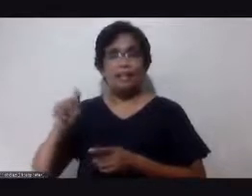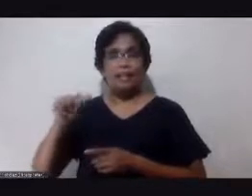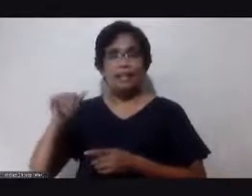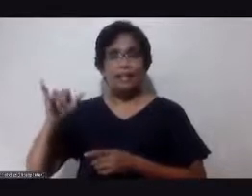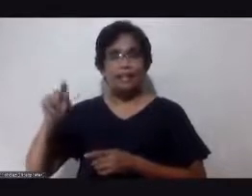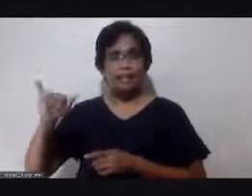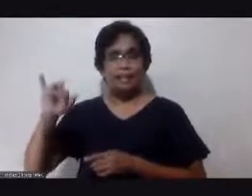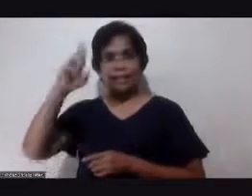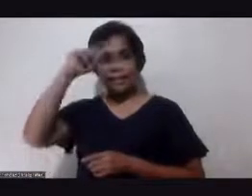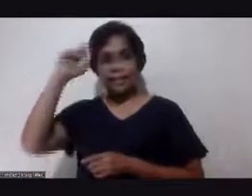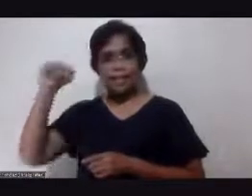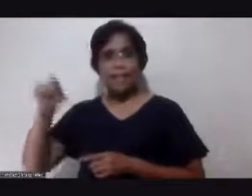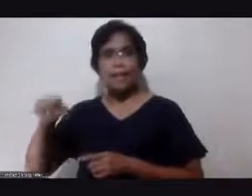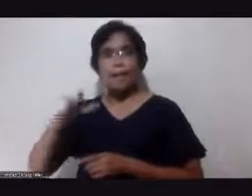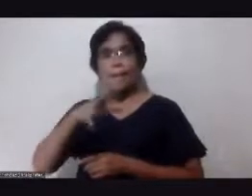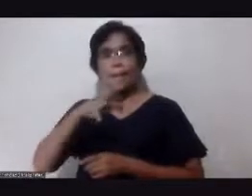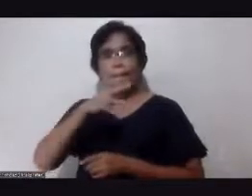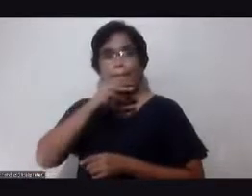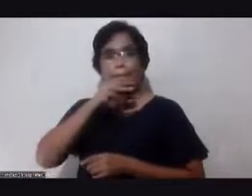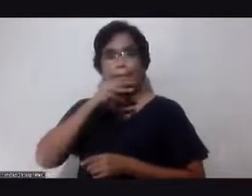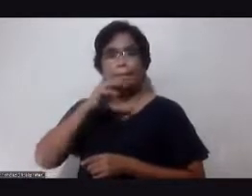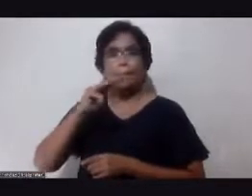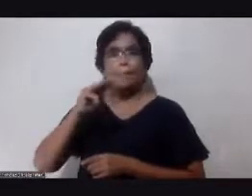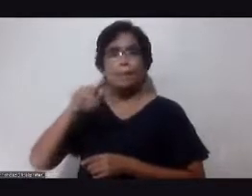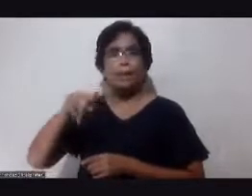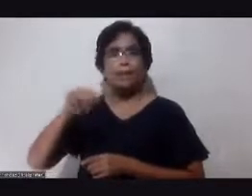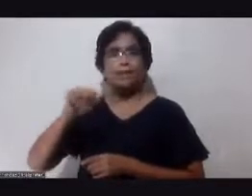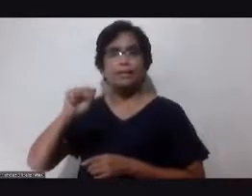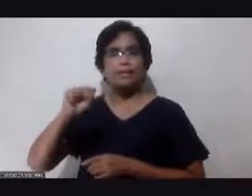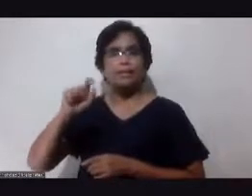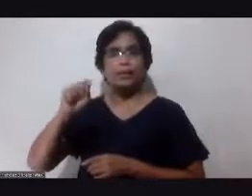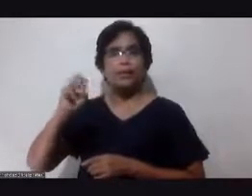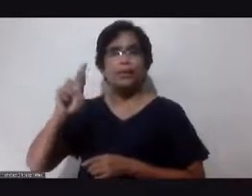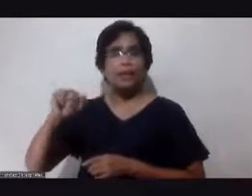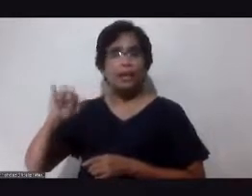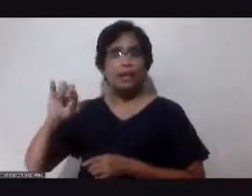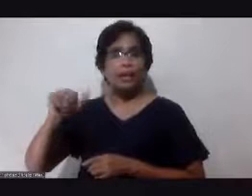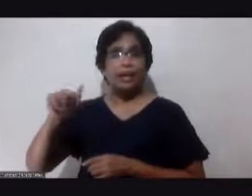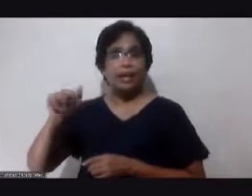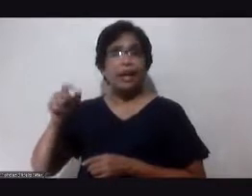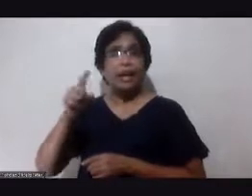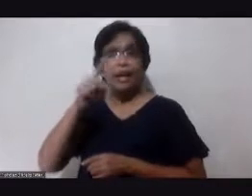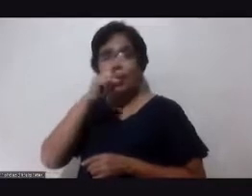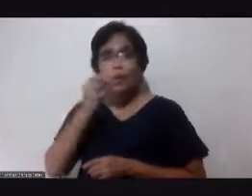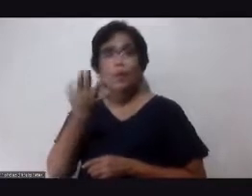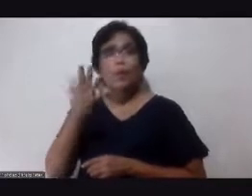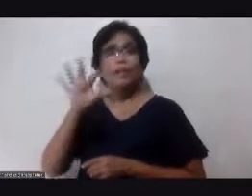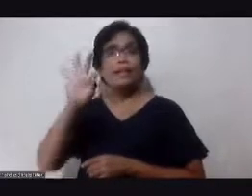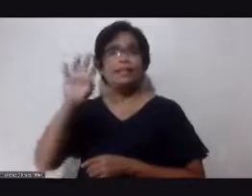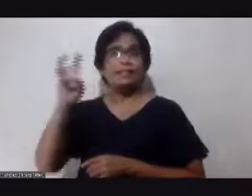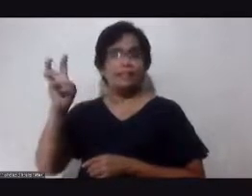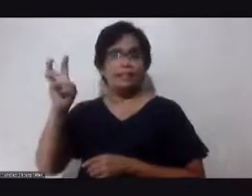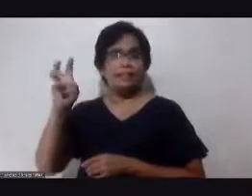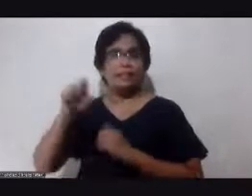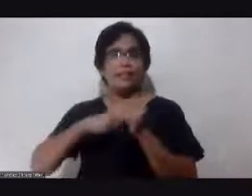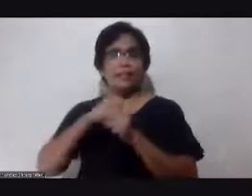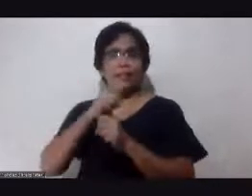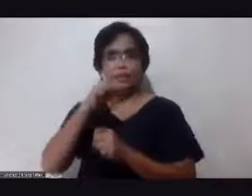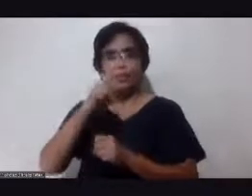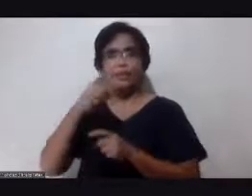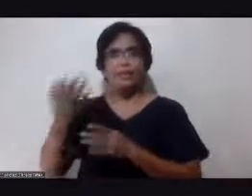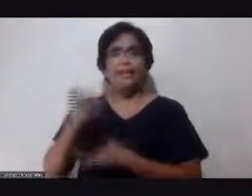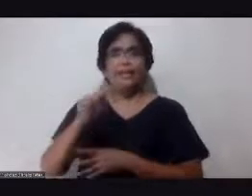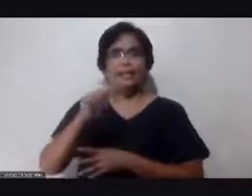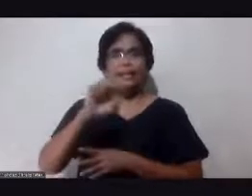Pastora, na 96 years old na. Good morning po sa inyo. si Tess Figueroa, Tapper, at Camille.